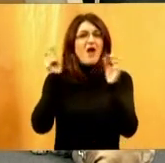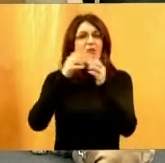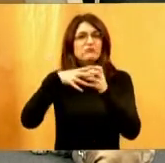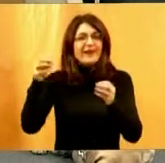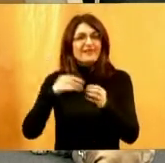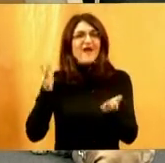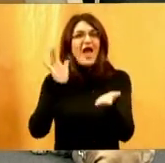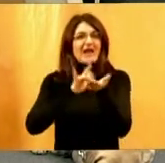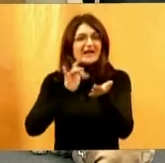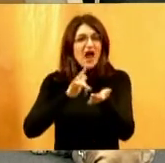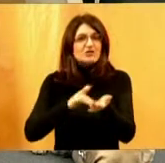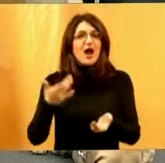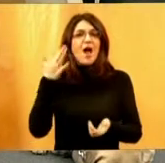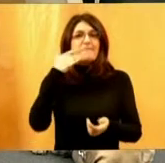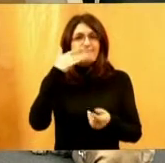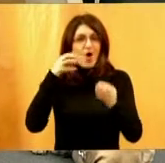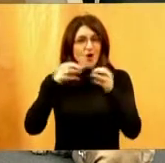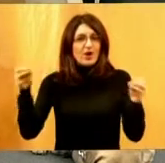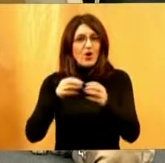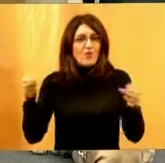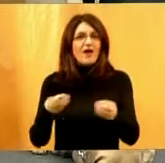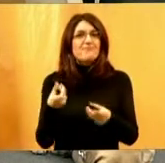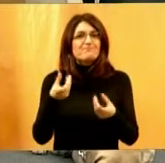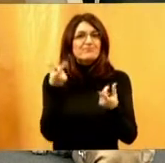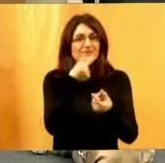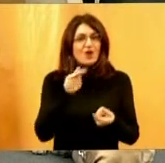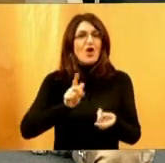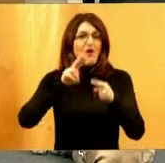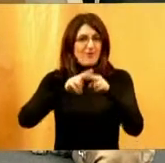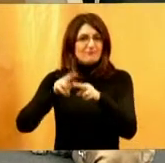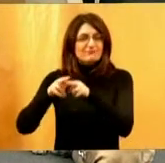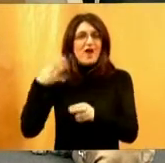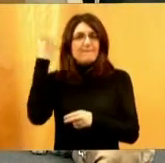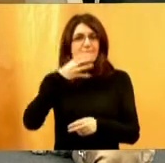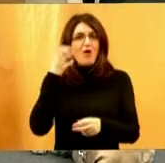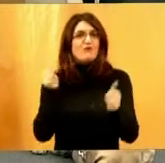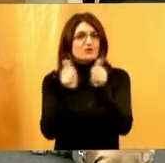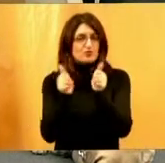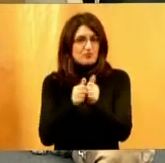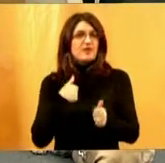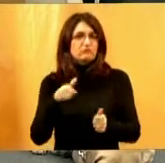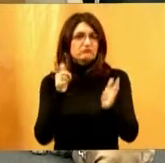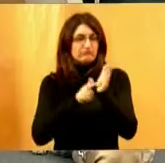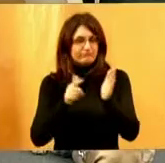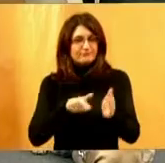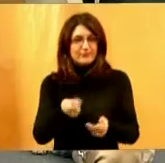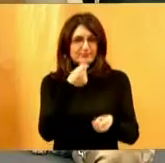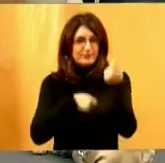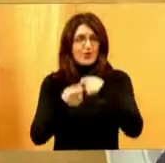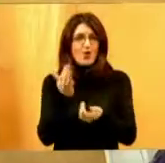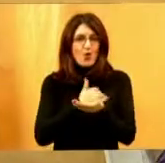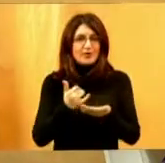sa graškom, sa porilukom. Dakle, u kombinaciji sa drugim povrćem. Vrlo, vrlo često. Odlično, Mira.